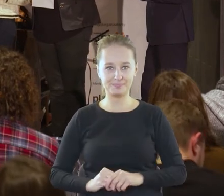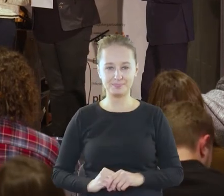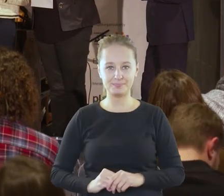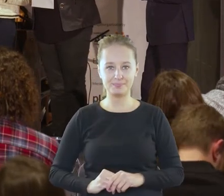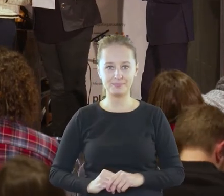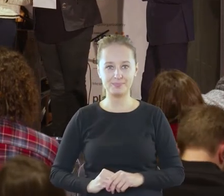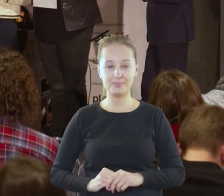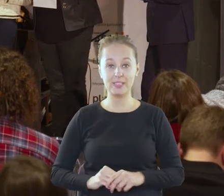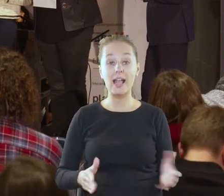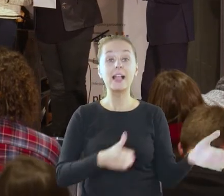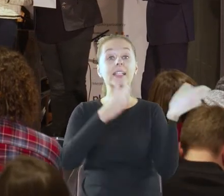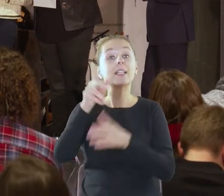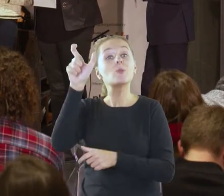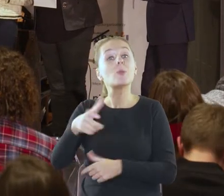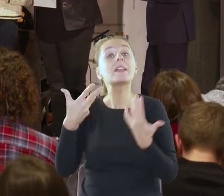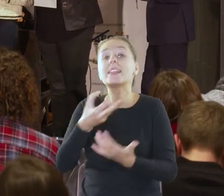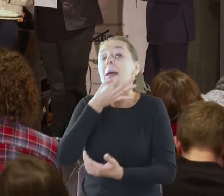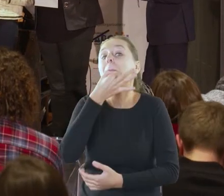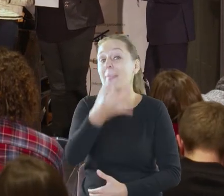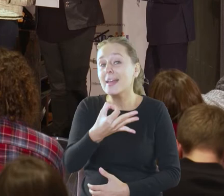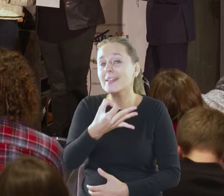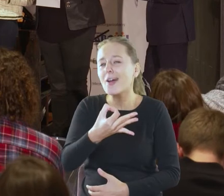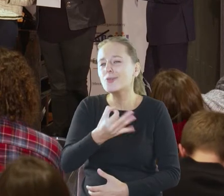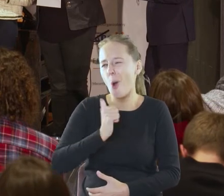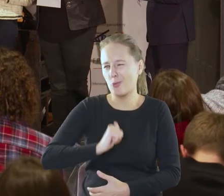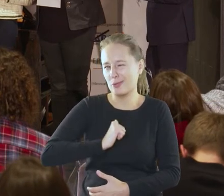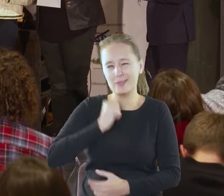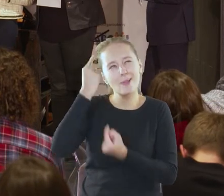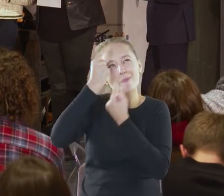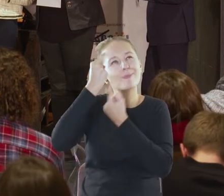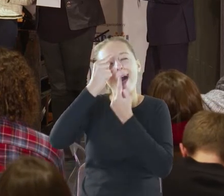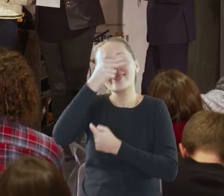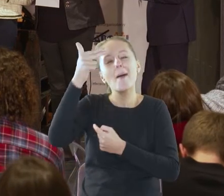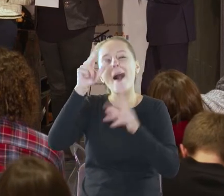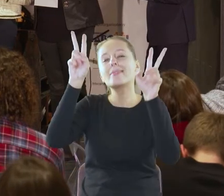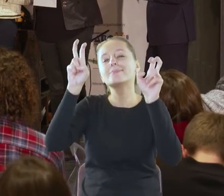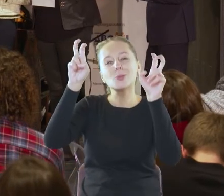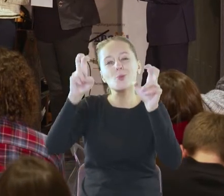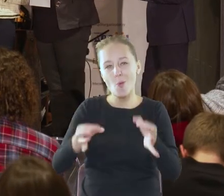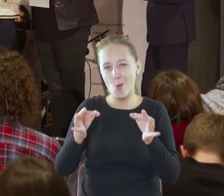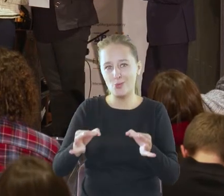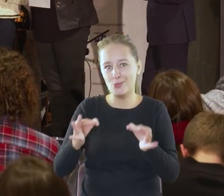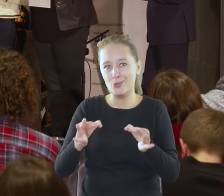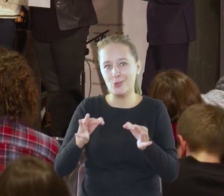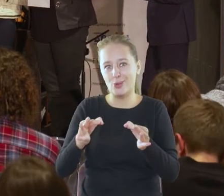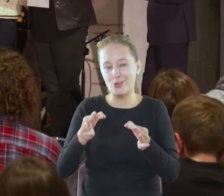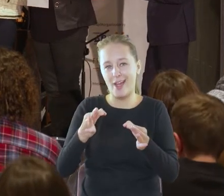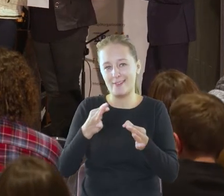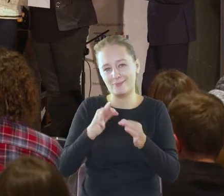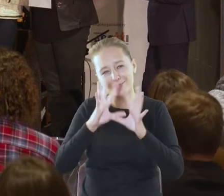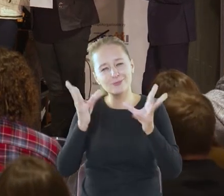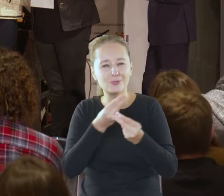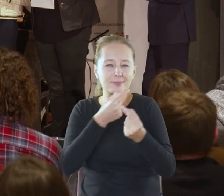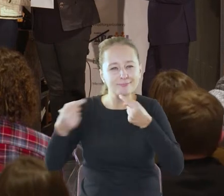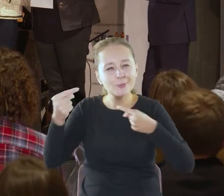Kolejną osobą, którą chciałabym zapytać o osobistą refleksję na temat tytułu, który dzisiaj ogrywamy wszyscy